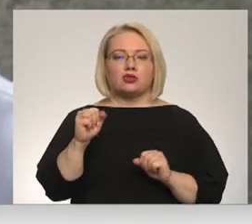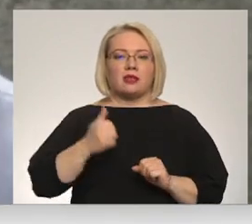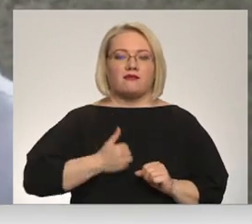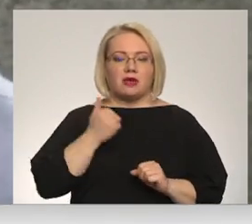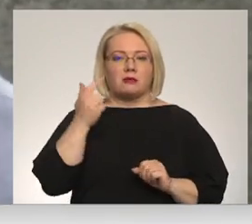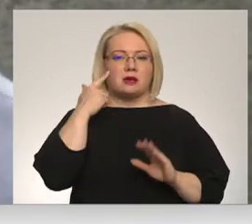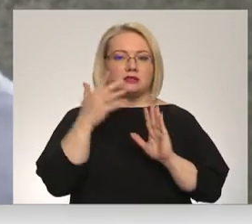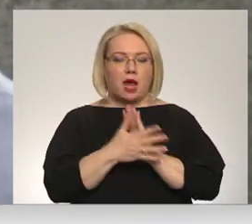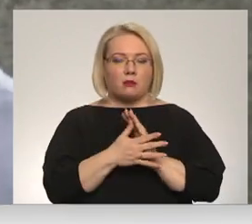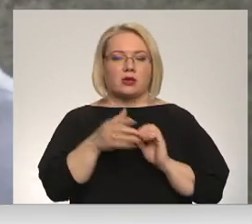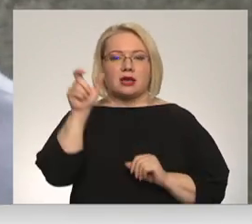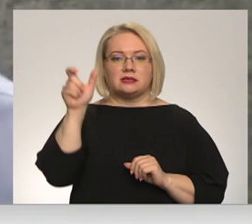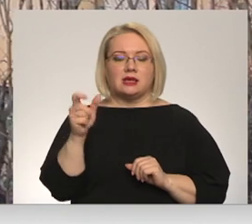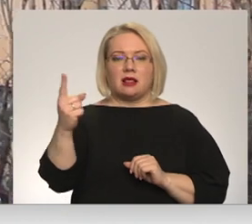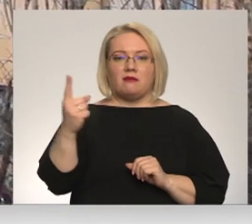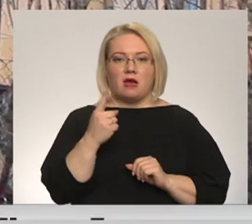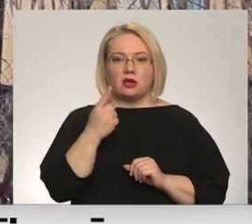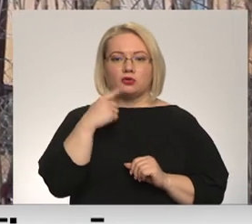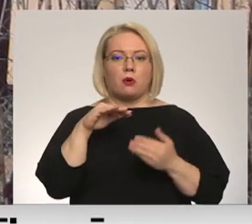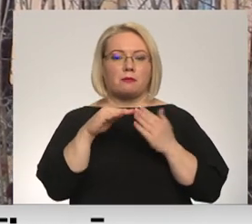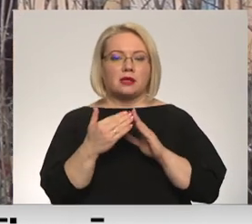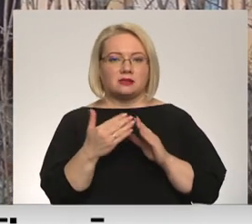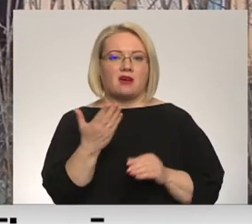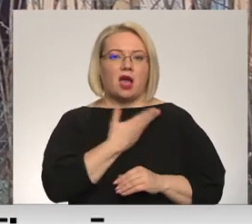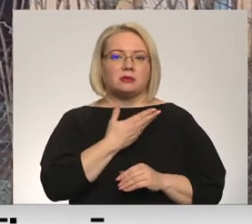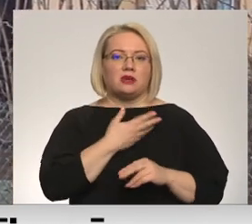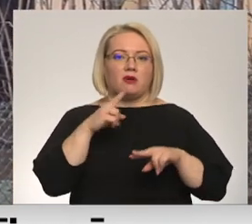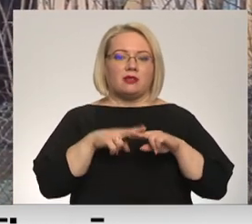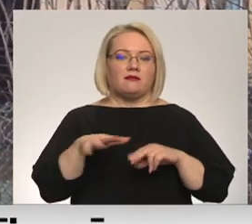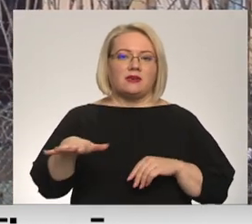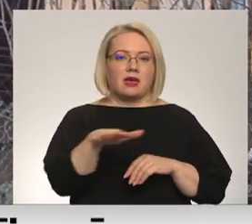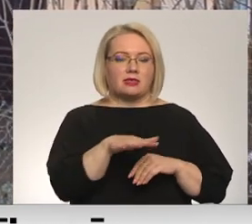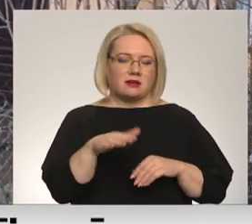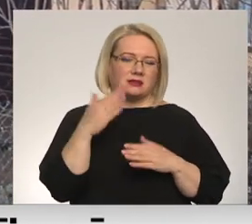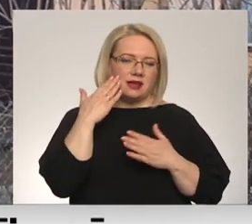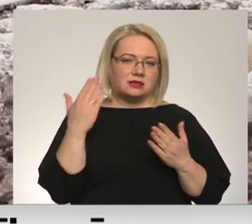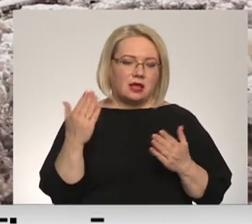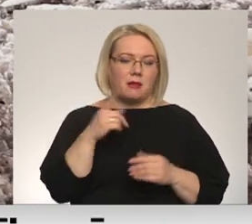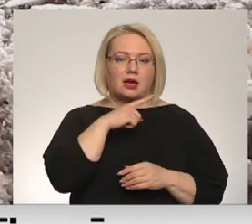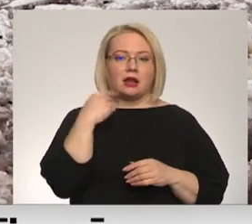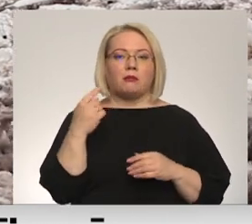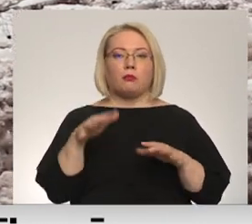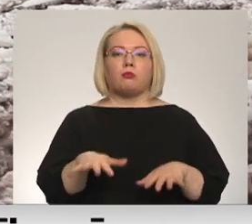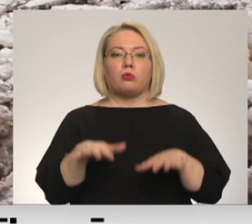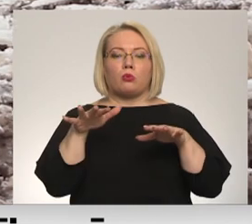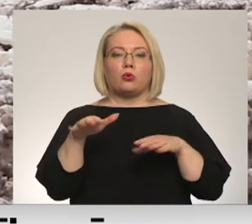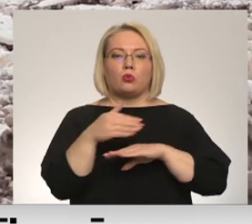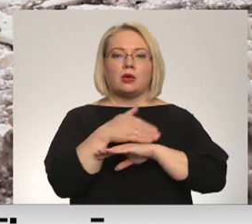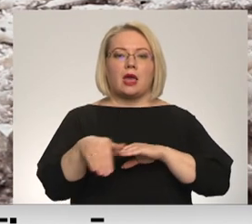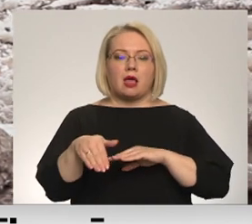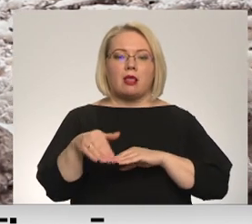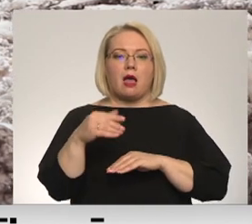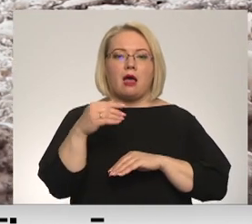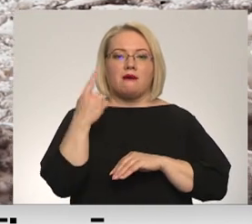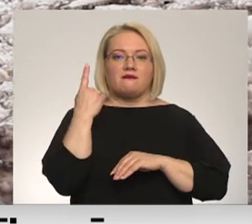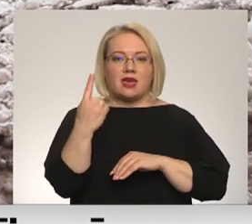atnāk pie viņa cilvēks no pilsētis vai no apdzīvotas vietas X un grib plūdu ielā viens apdrošināt